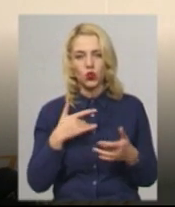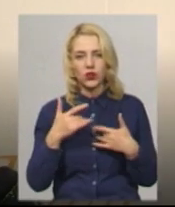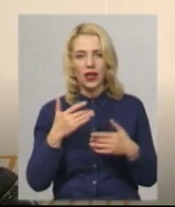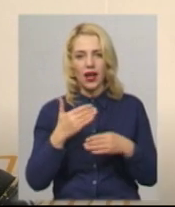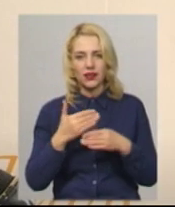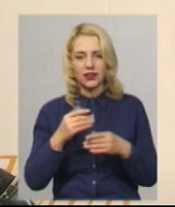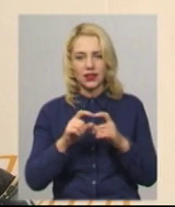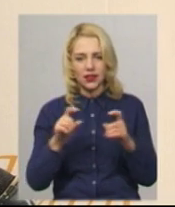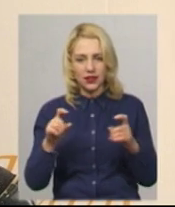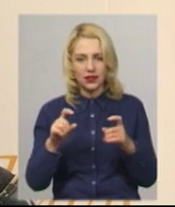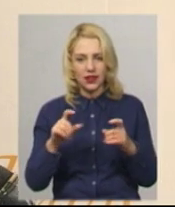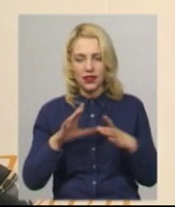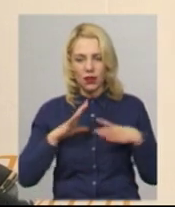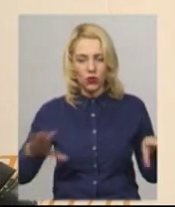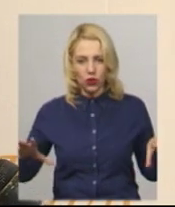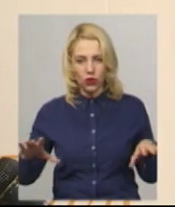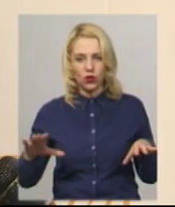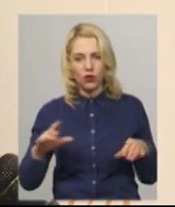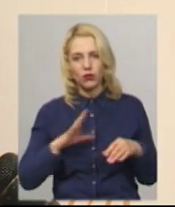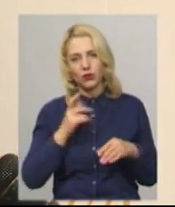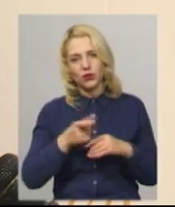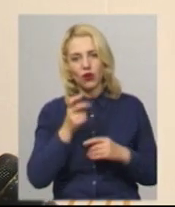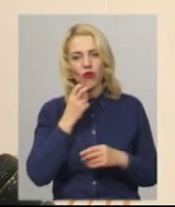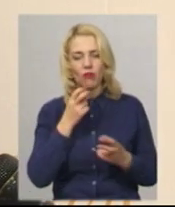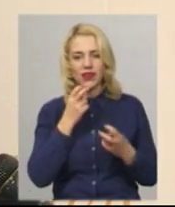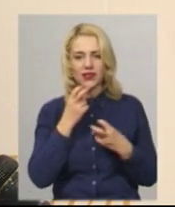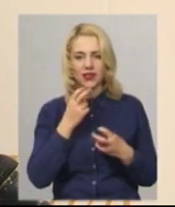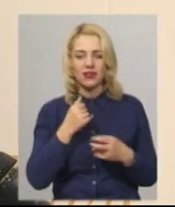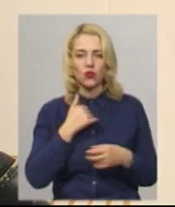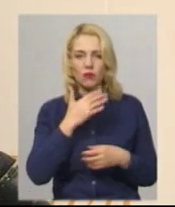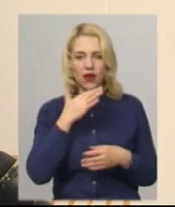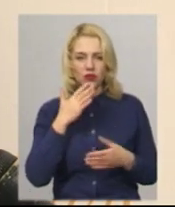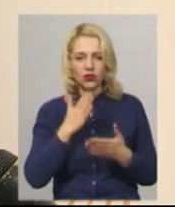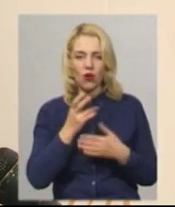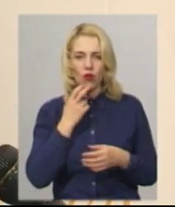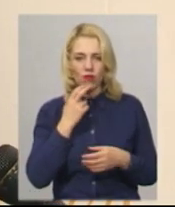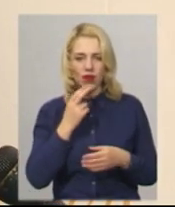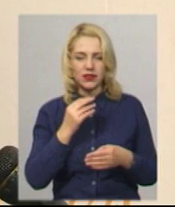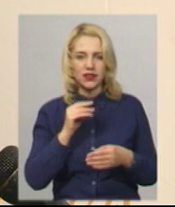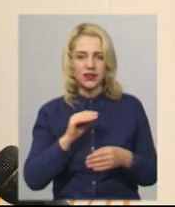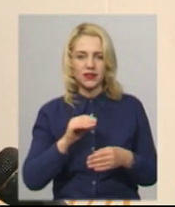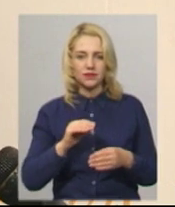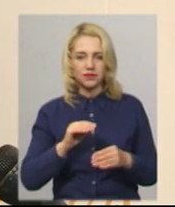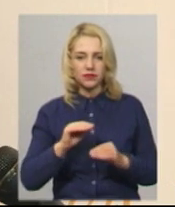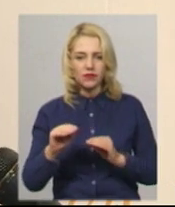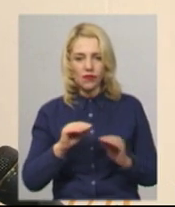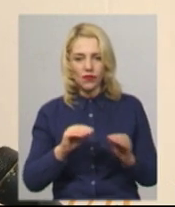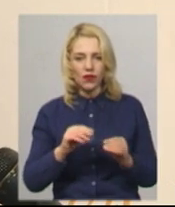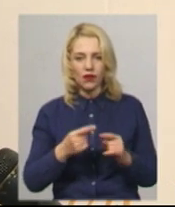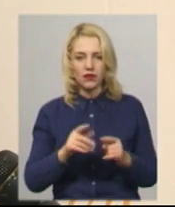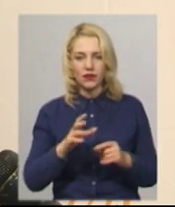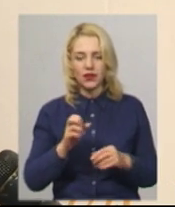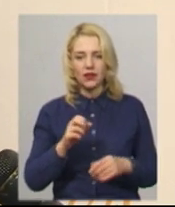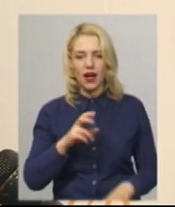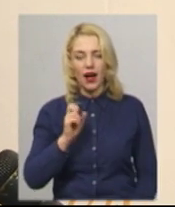у нас не було. Були більше комедійні ролі, у нас багато комедій ставилися останнім часом, а саме таких